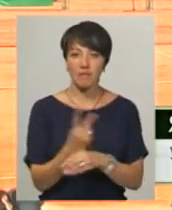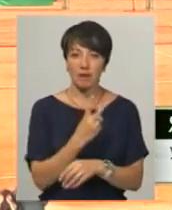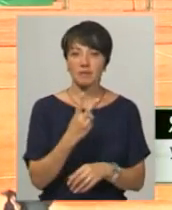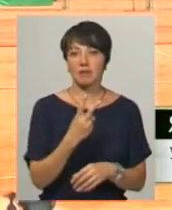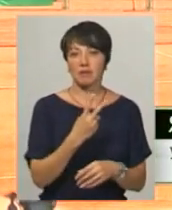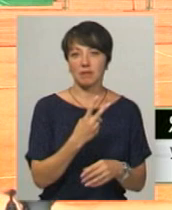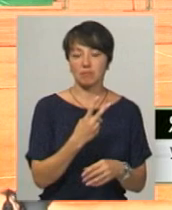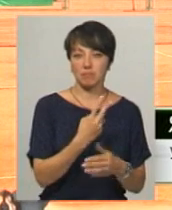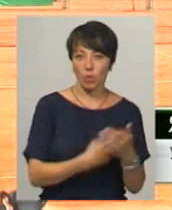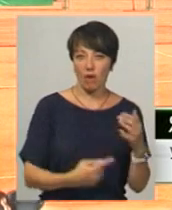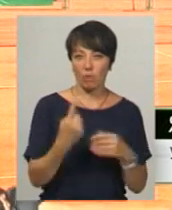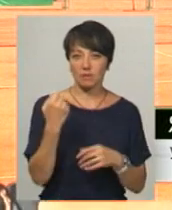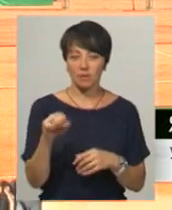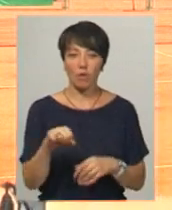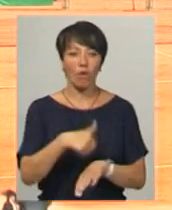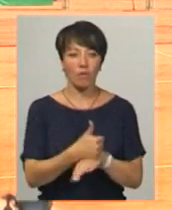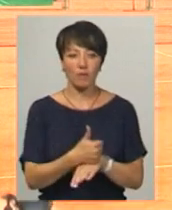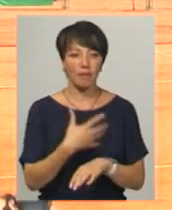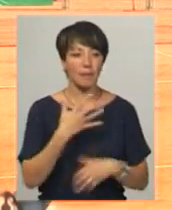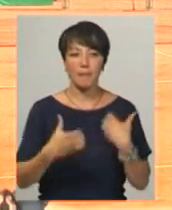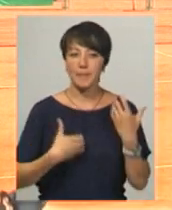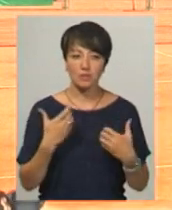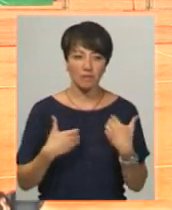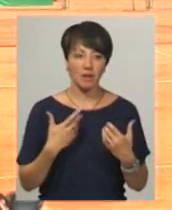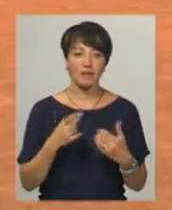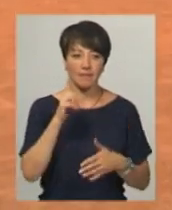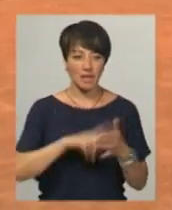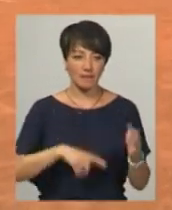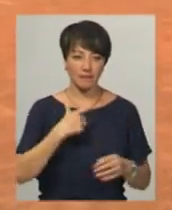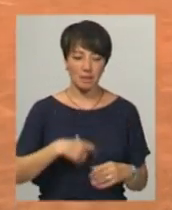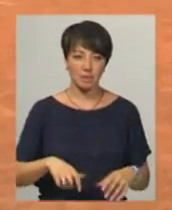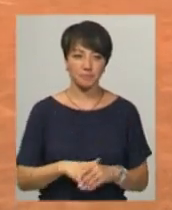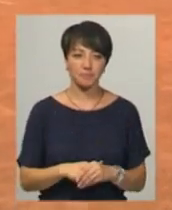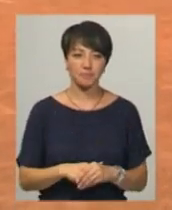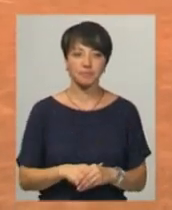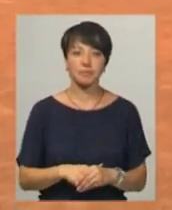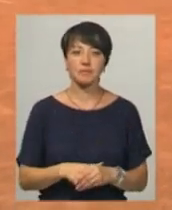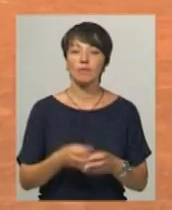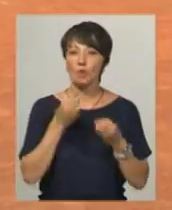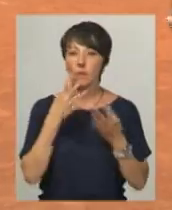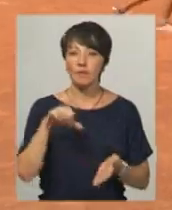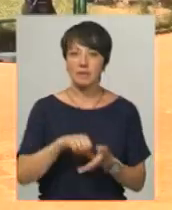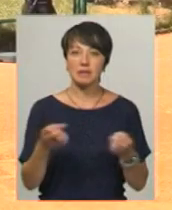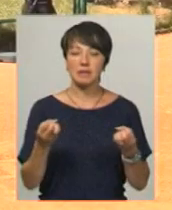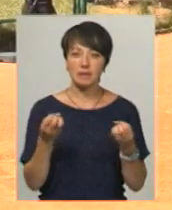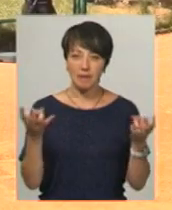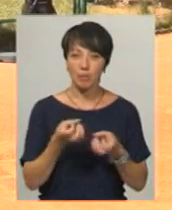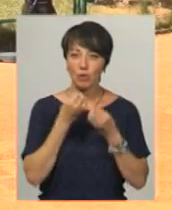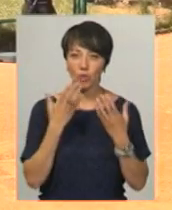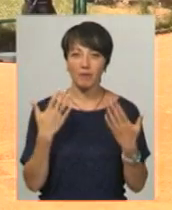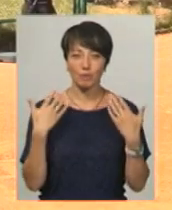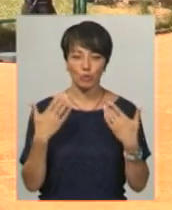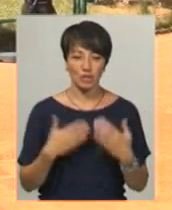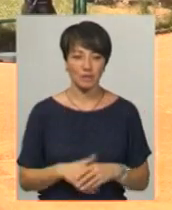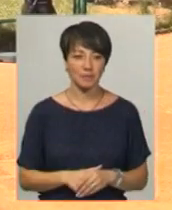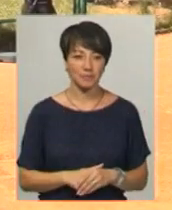виграла. Головне – не переживати та і вірити в себе. Що добре виступити на змаганнях, потрібно добре відпочити, говорить змінничанка